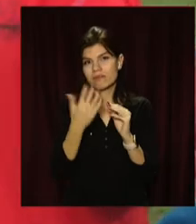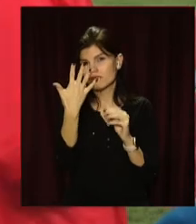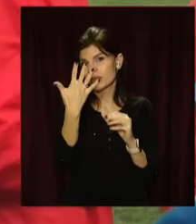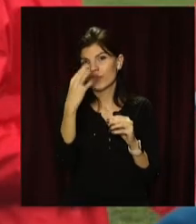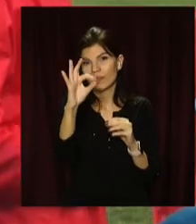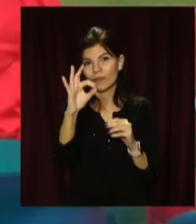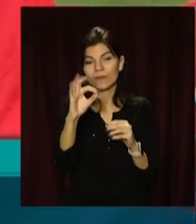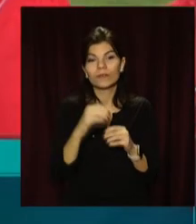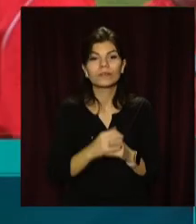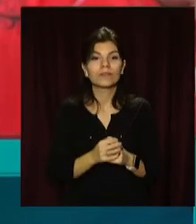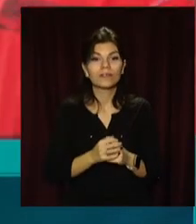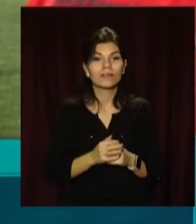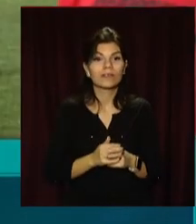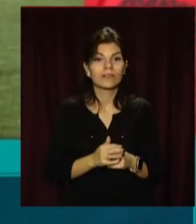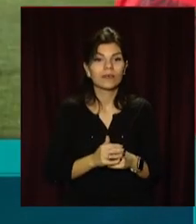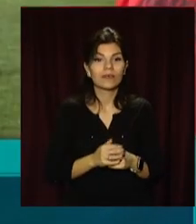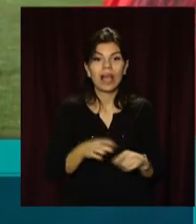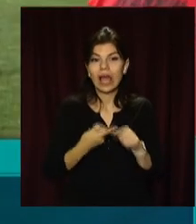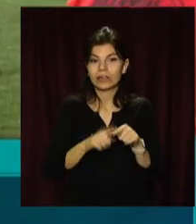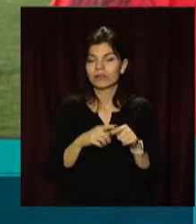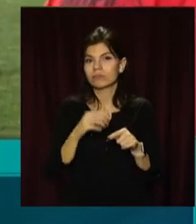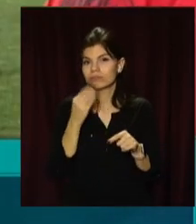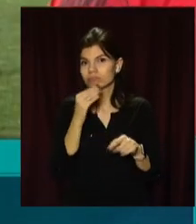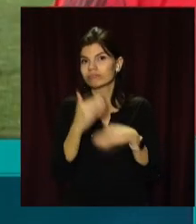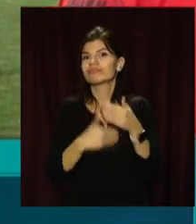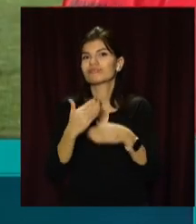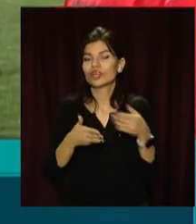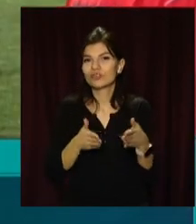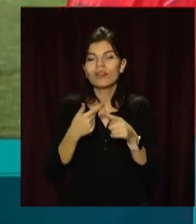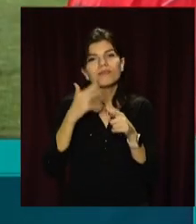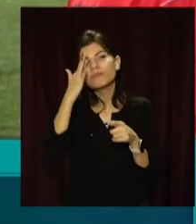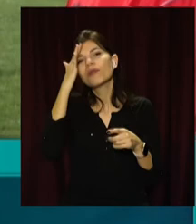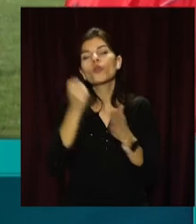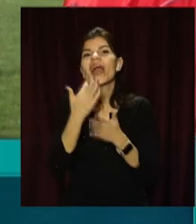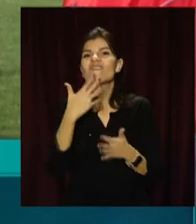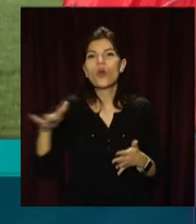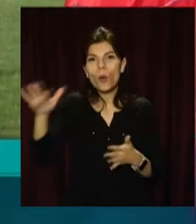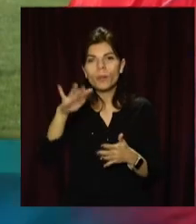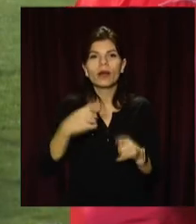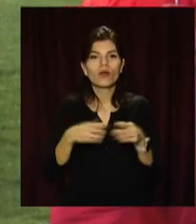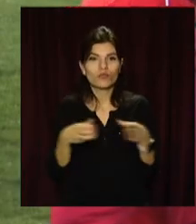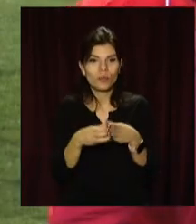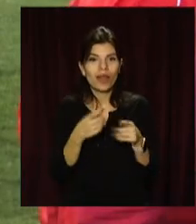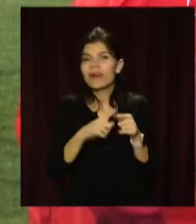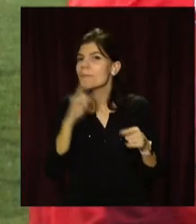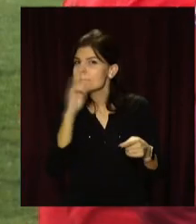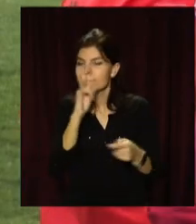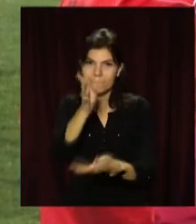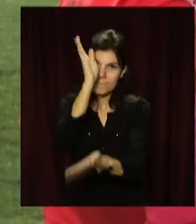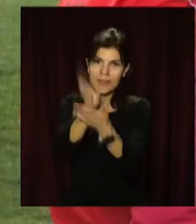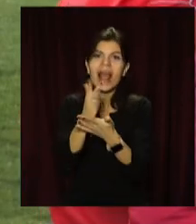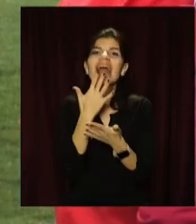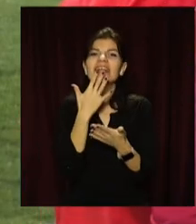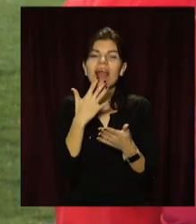альтеративний шлях до Європи, це наша мрія командна. І найкоротший шлях до Єврокубків.